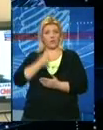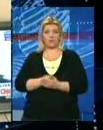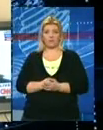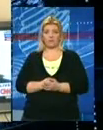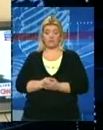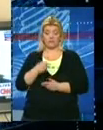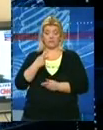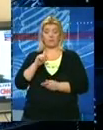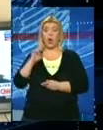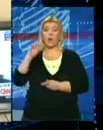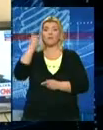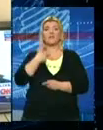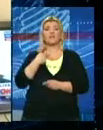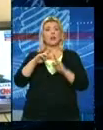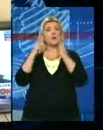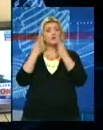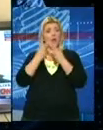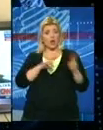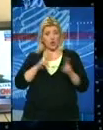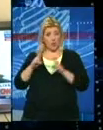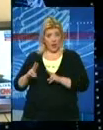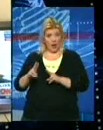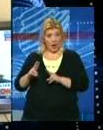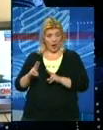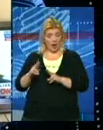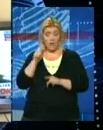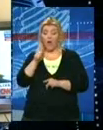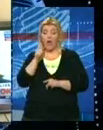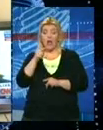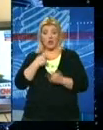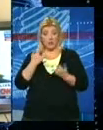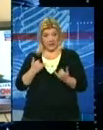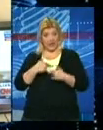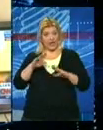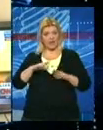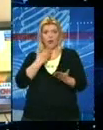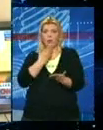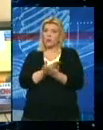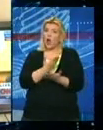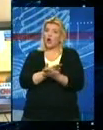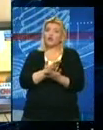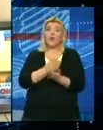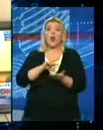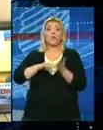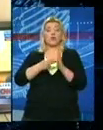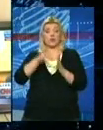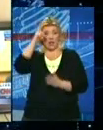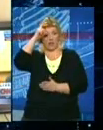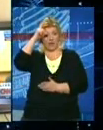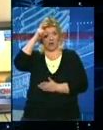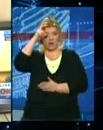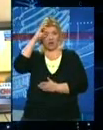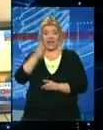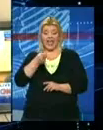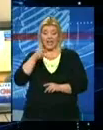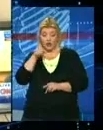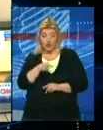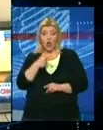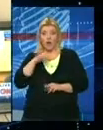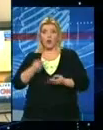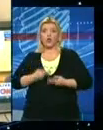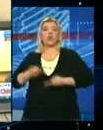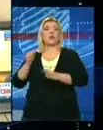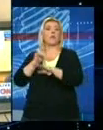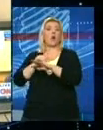Upravo se pozivajući na međunarodno pravo na kojem danas mora biti zasnovana politika Beograda iz koga treba da ode